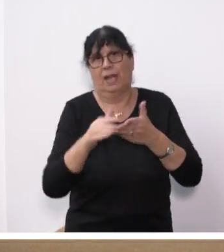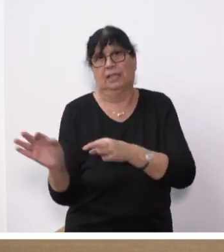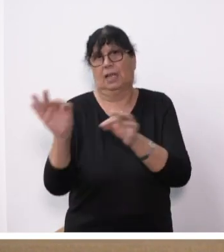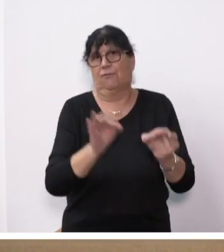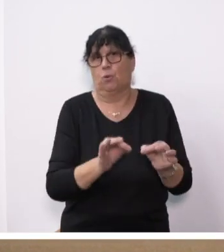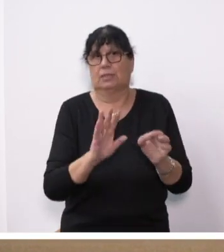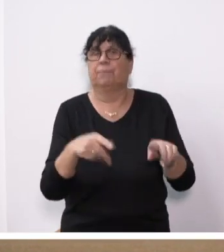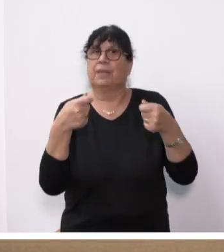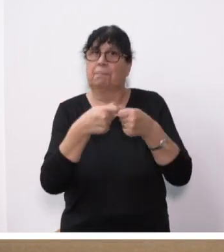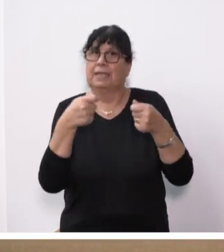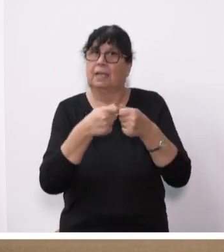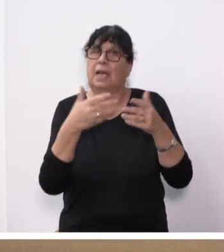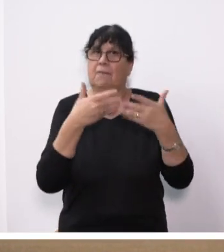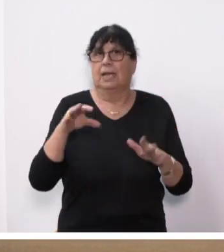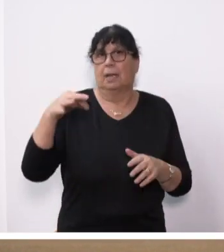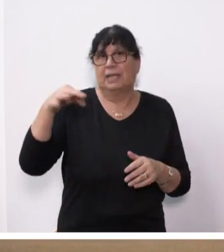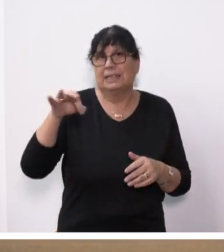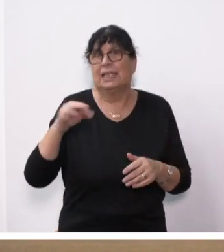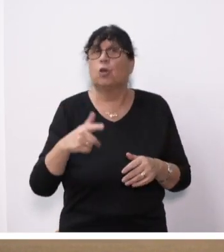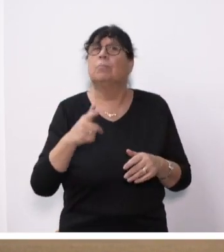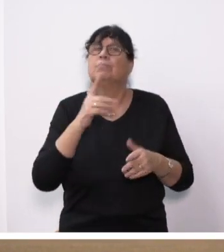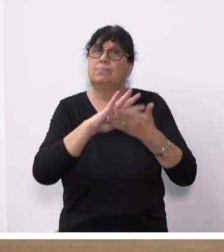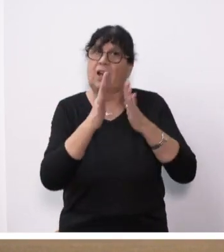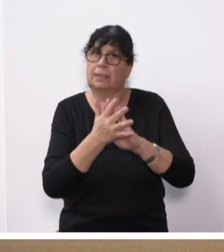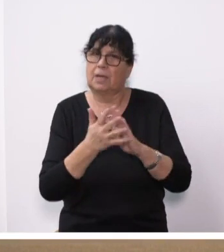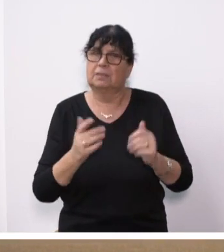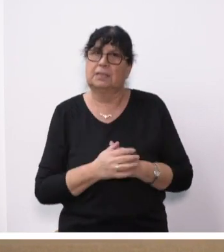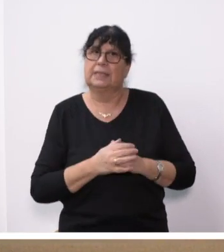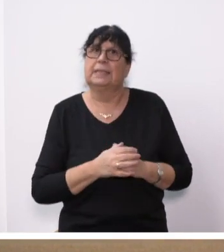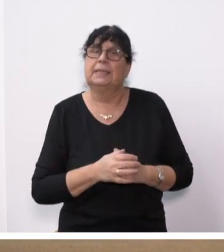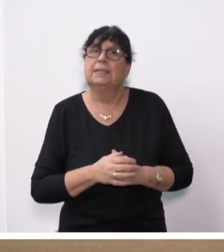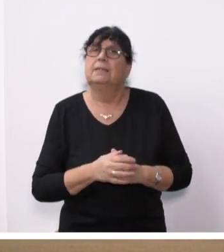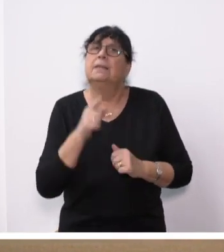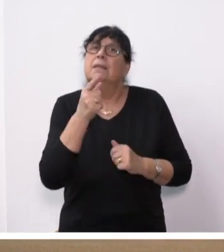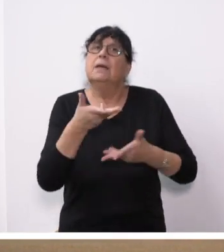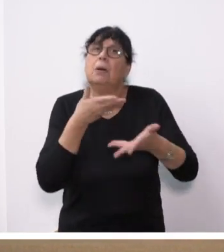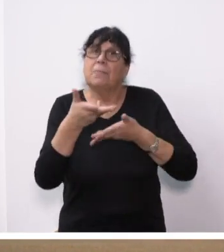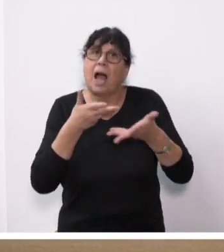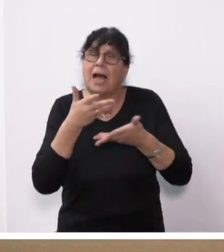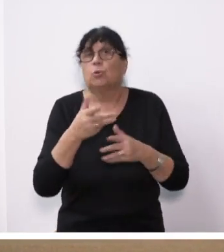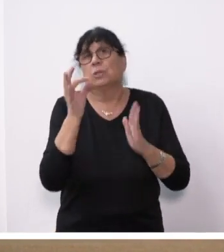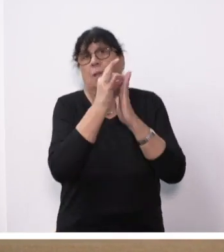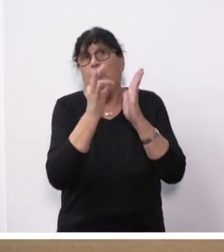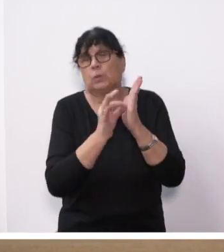Die Mitglieder des erweiterten Präsidiums haben sich darauf verständigt, die Beratungen zu den